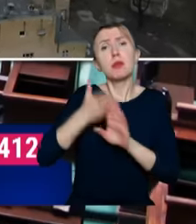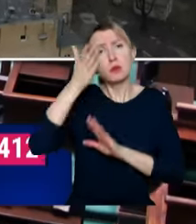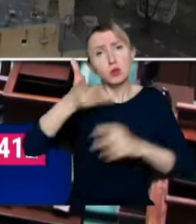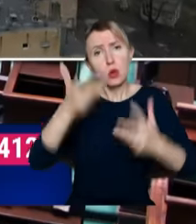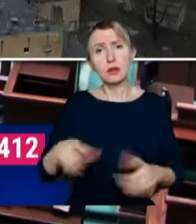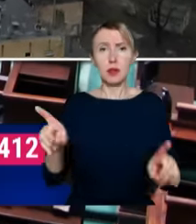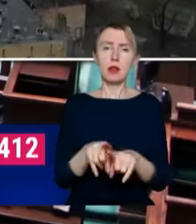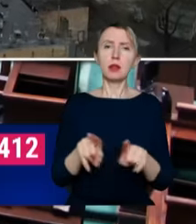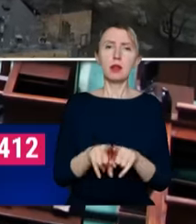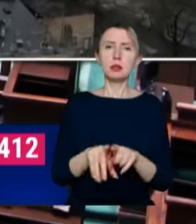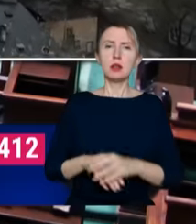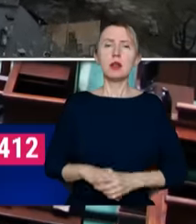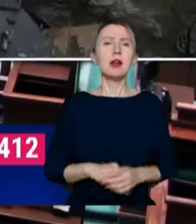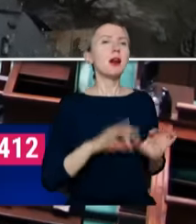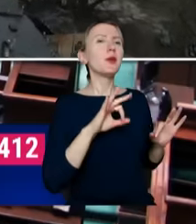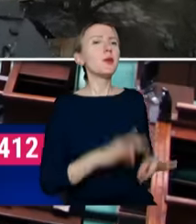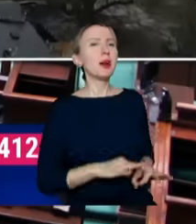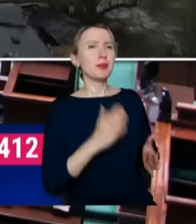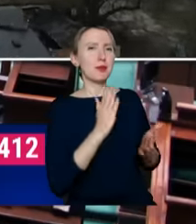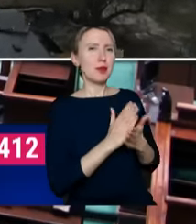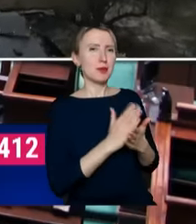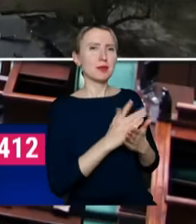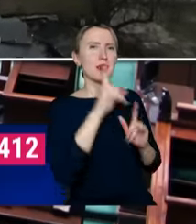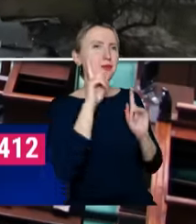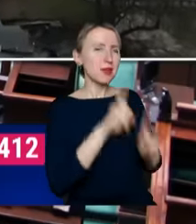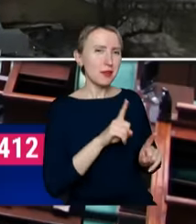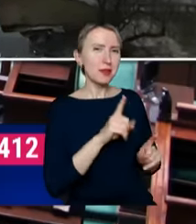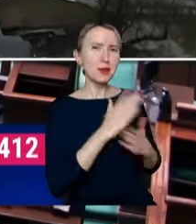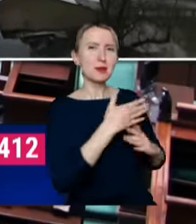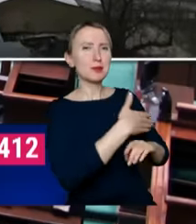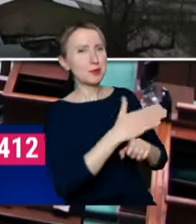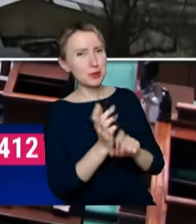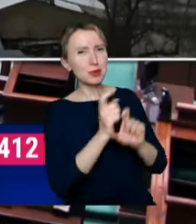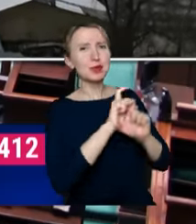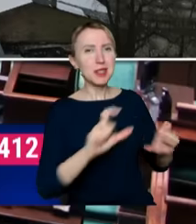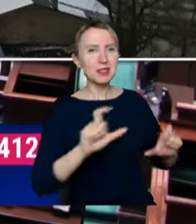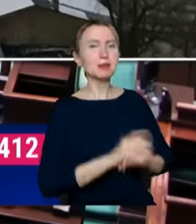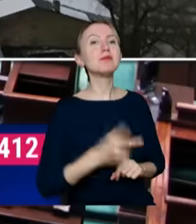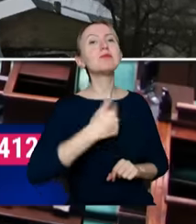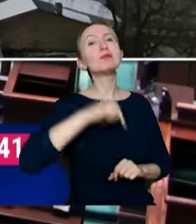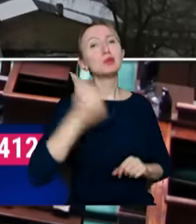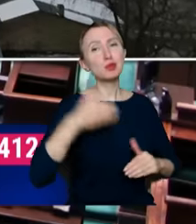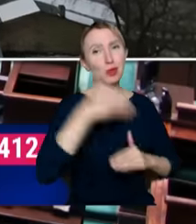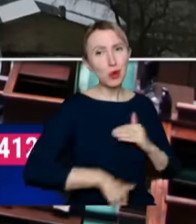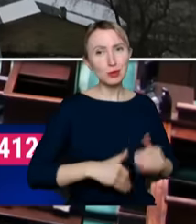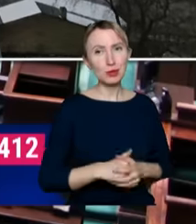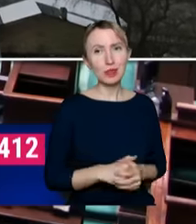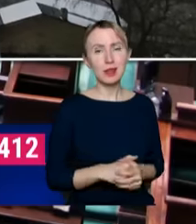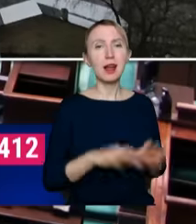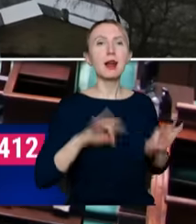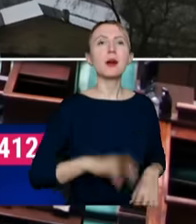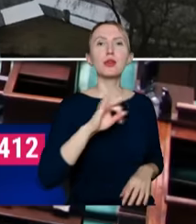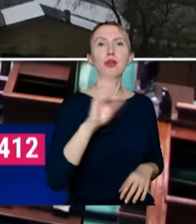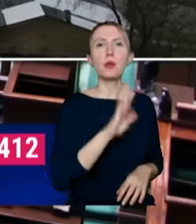produkować... Panie Przewodniczący, jesteśmy naprawdę już teraz grubo po czasie. Musimy kończyć. Pan Tomasz